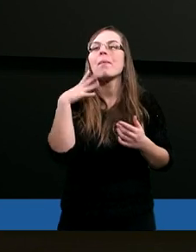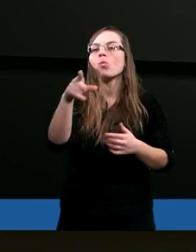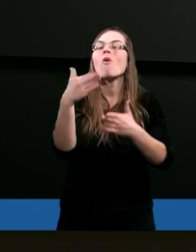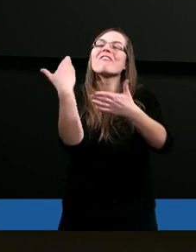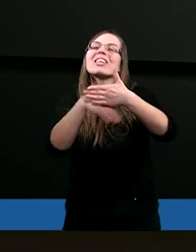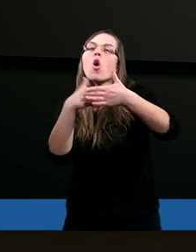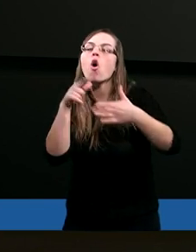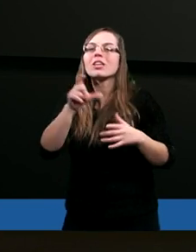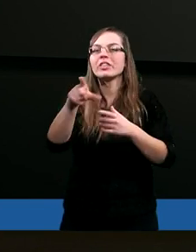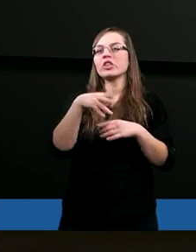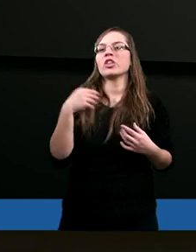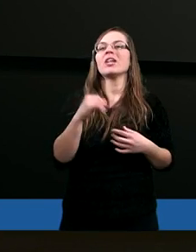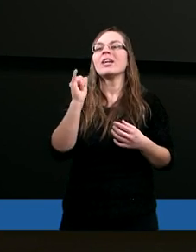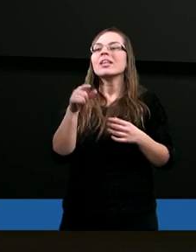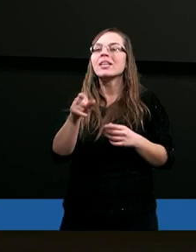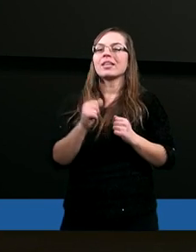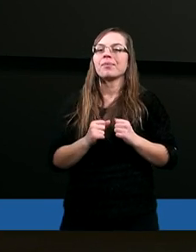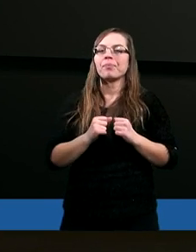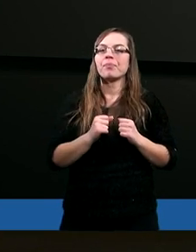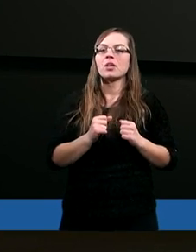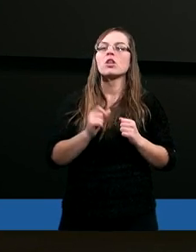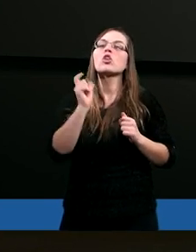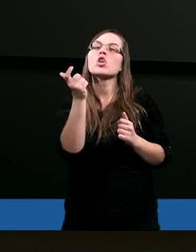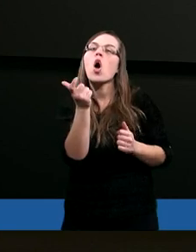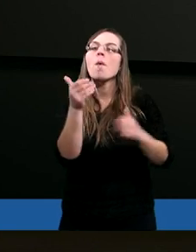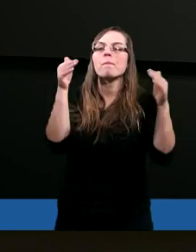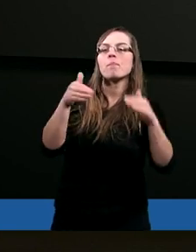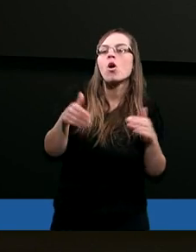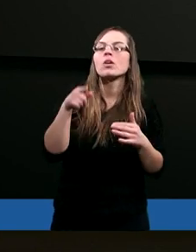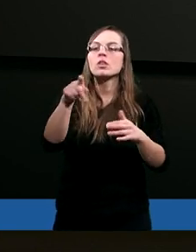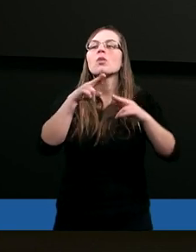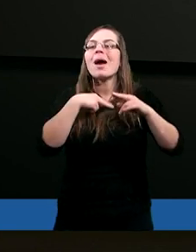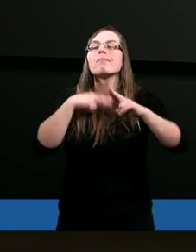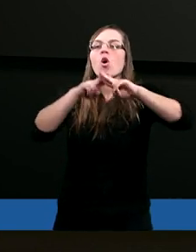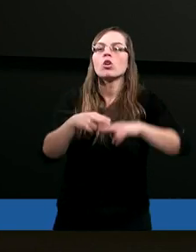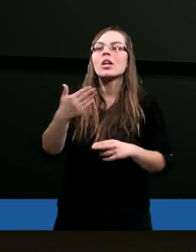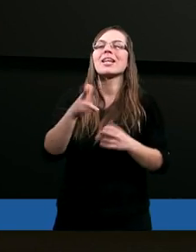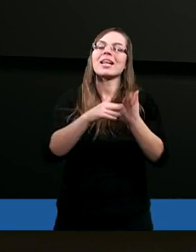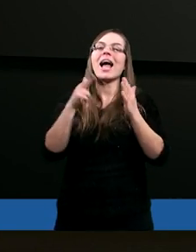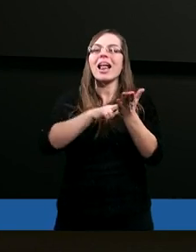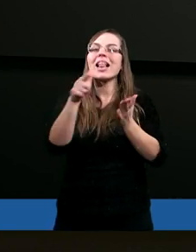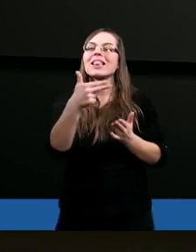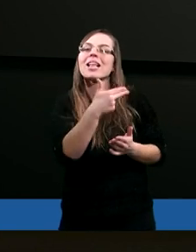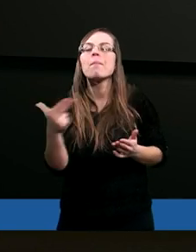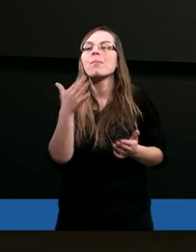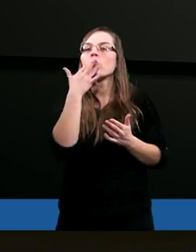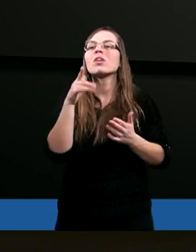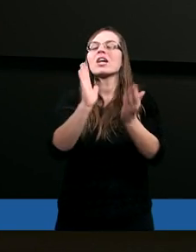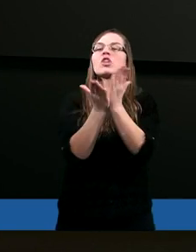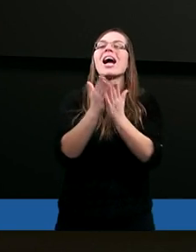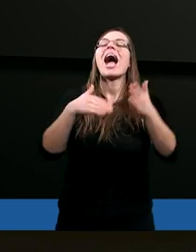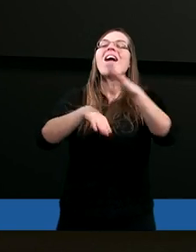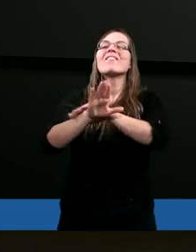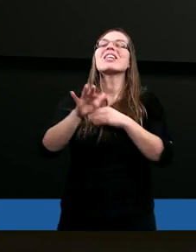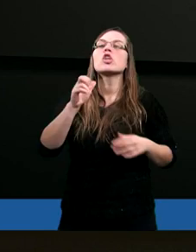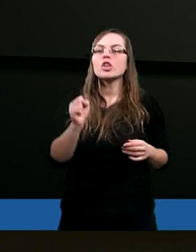wykończyć. Misternie. Co nam sprawozdaje na ten temat Księga Wyjścia,